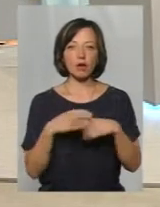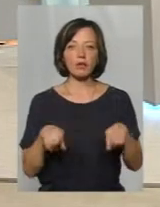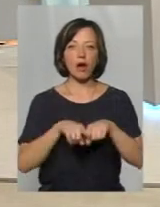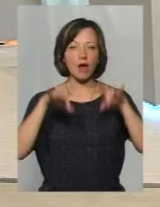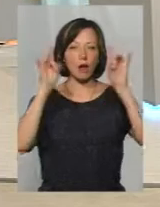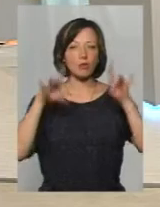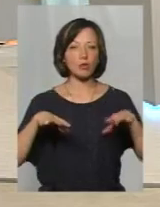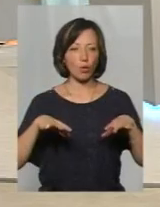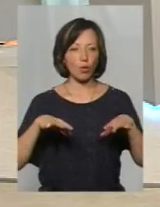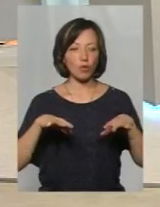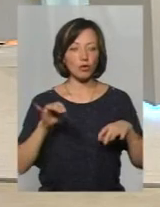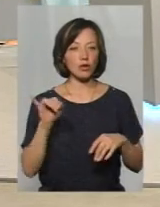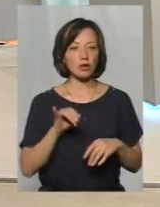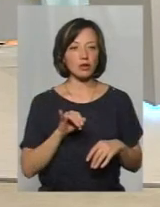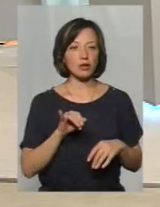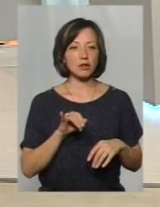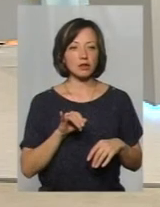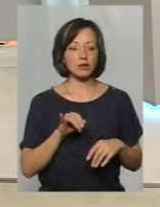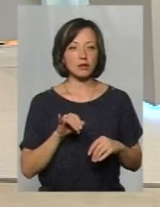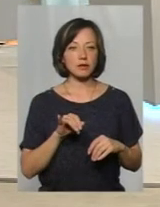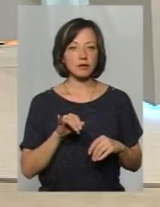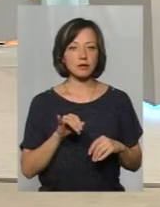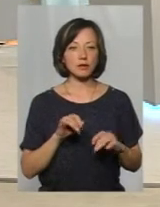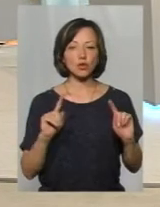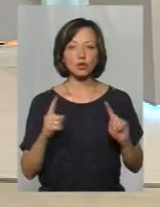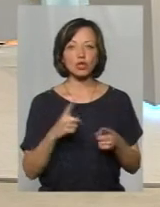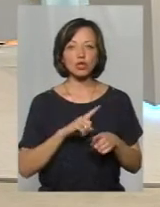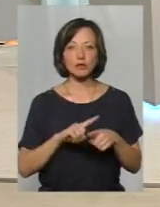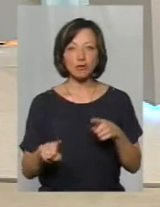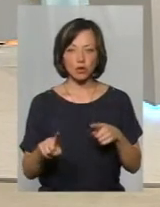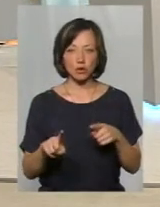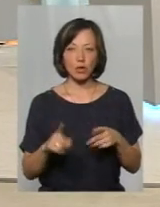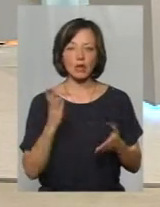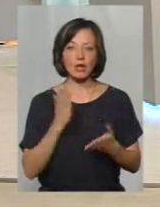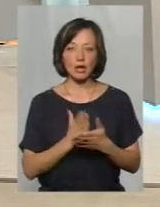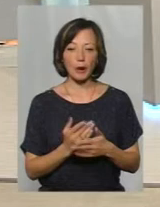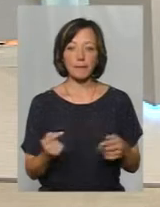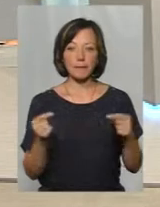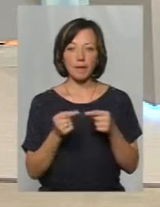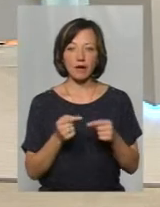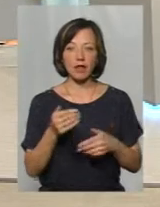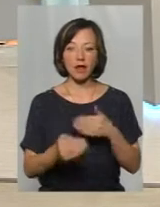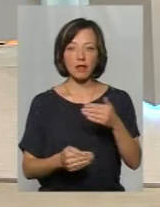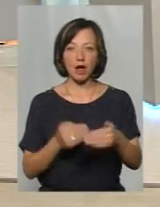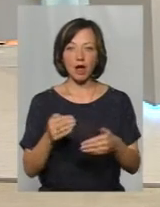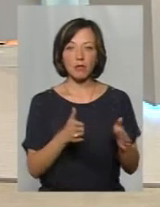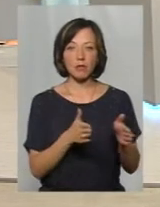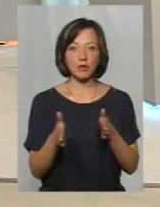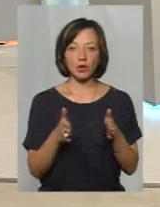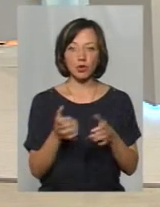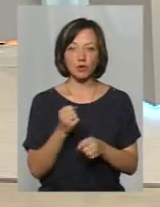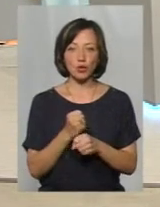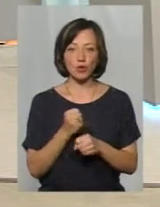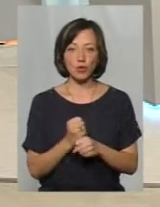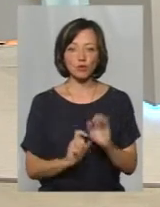раптово, і дуже швидко. Є певні етапи підготовчої роботи,